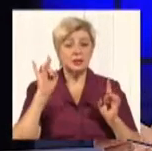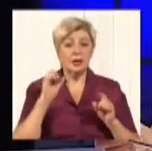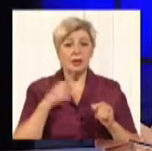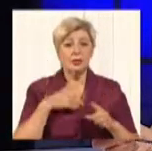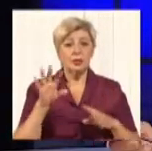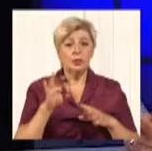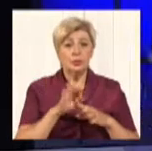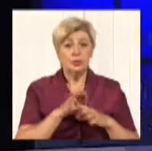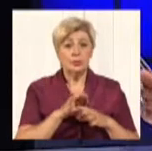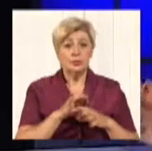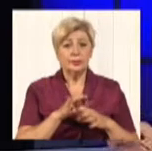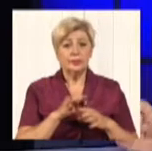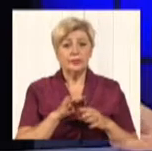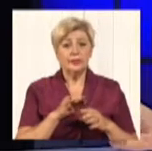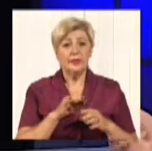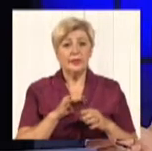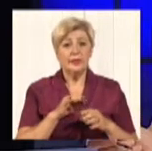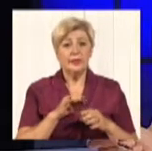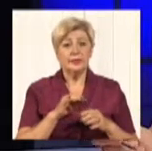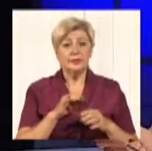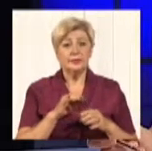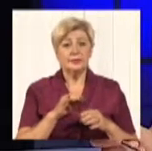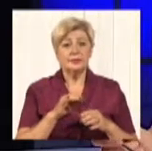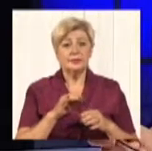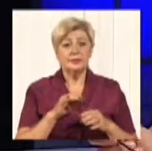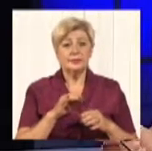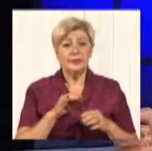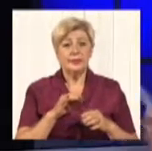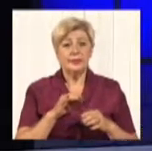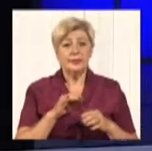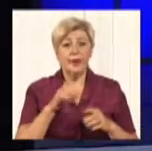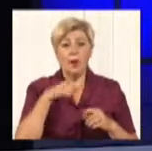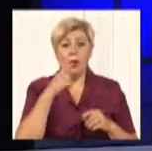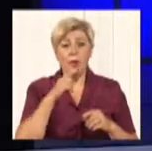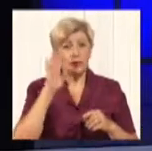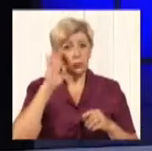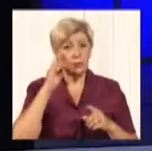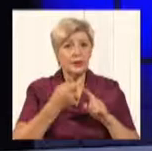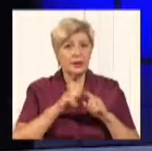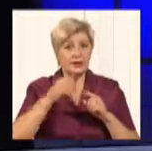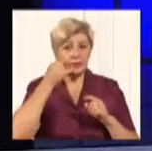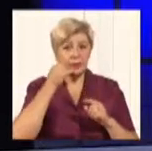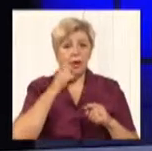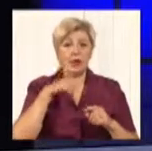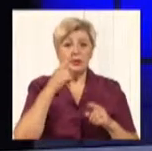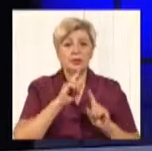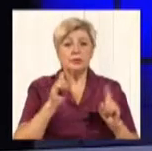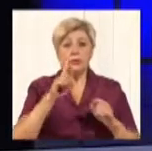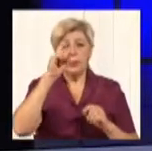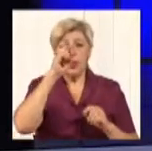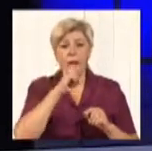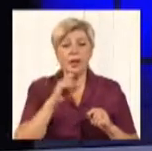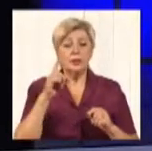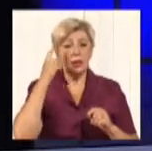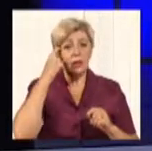як зірвався, так, він ще раз зателефонував, але щось там з зв'язком, він також говорив про поганий сигнал, який передає тюнер.